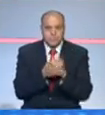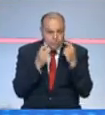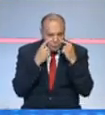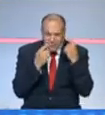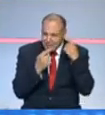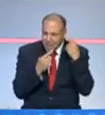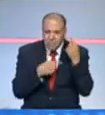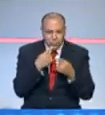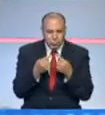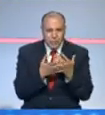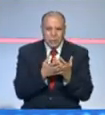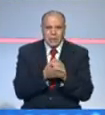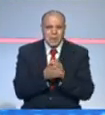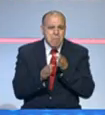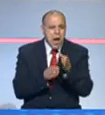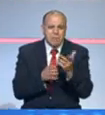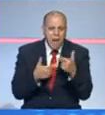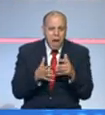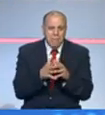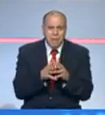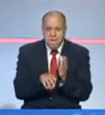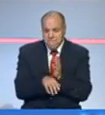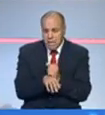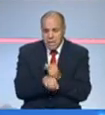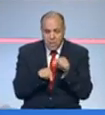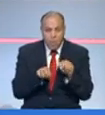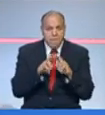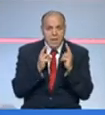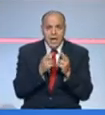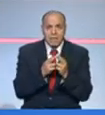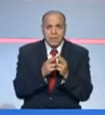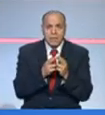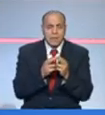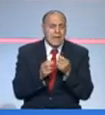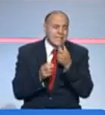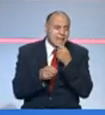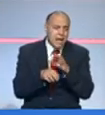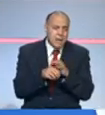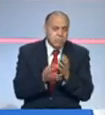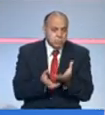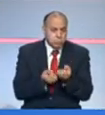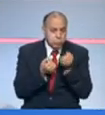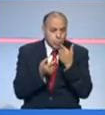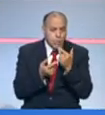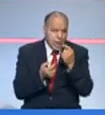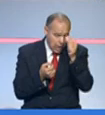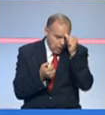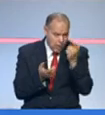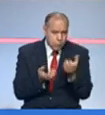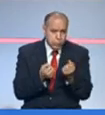عاملين عليه طوال عباد محبوش مشيونه راه أكثر فاكسين يلقحوا فيه في العالم وراه قاعد يمنع في بلدان كاملة كما الهند